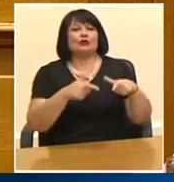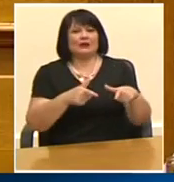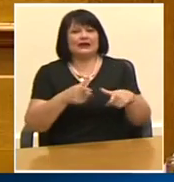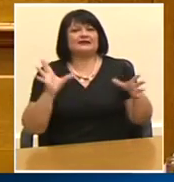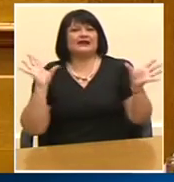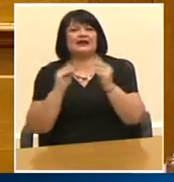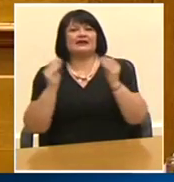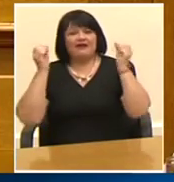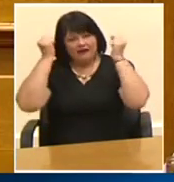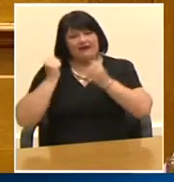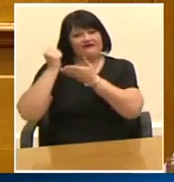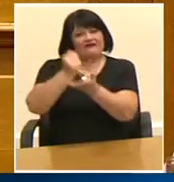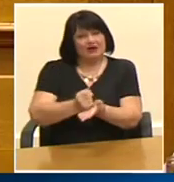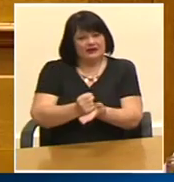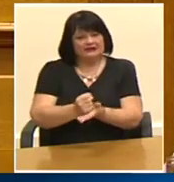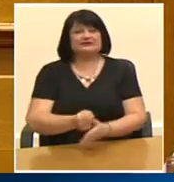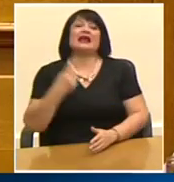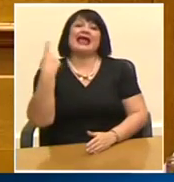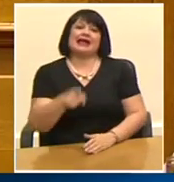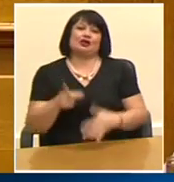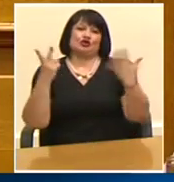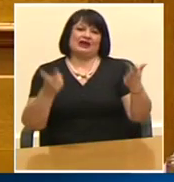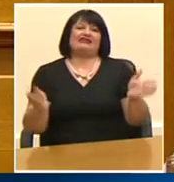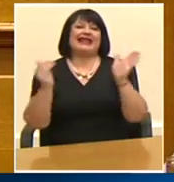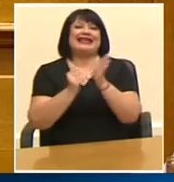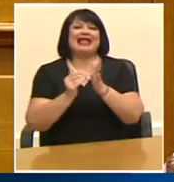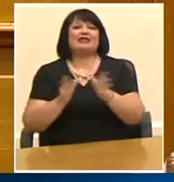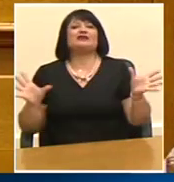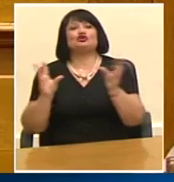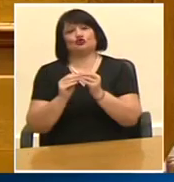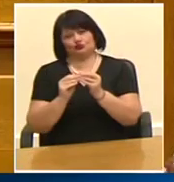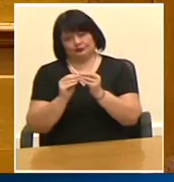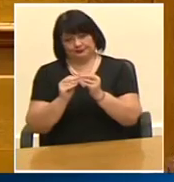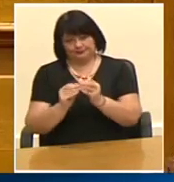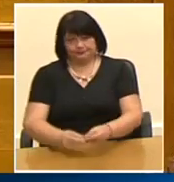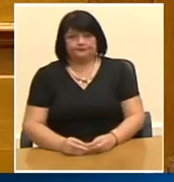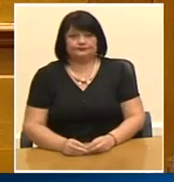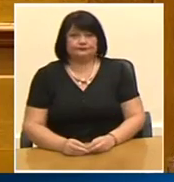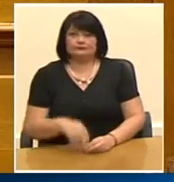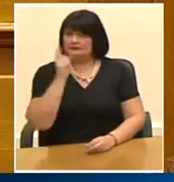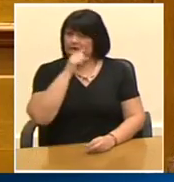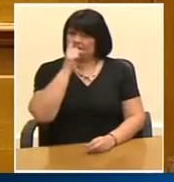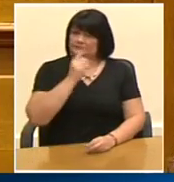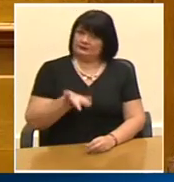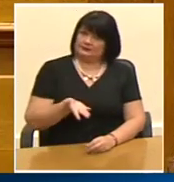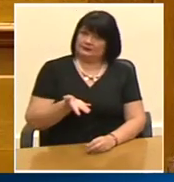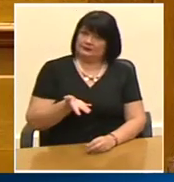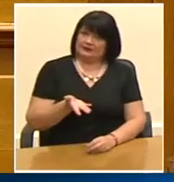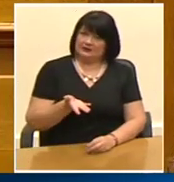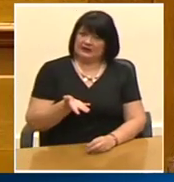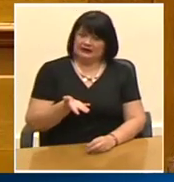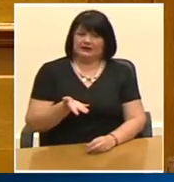δεν ξεπερνούσαν τις 107.000 ψέματα λοιπόν fake news